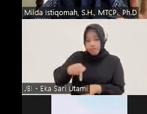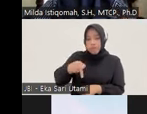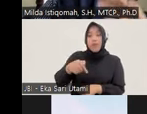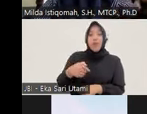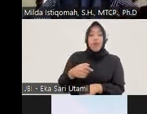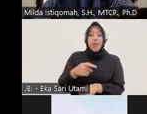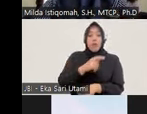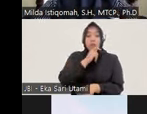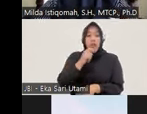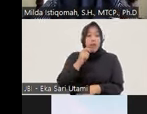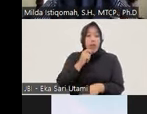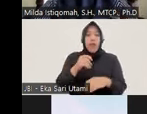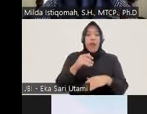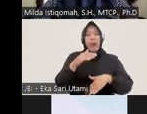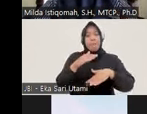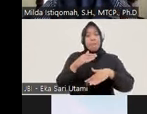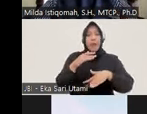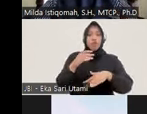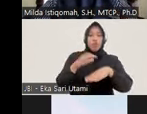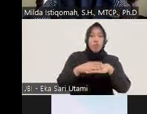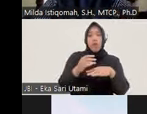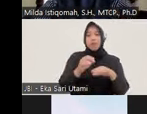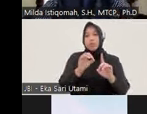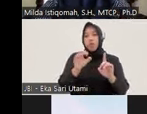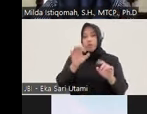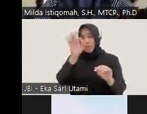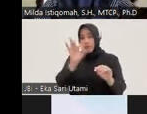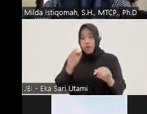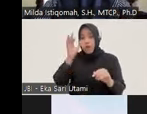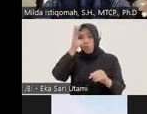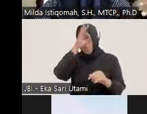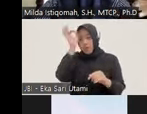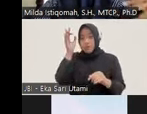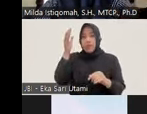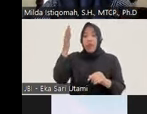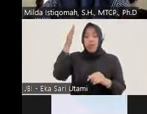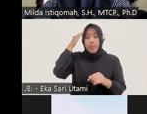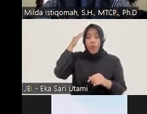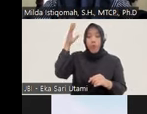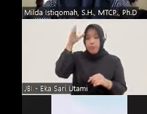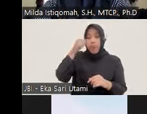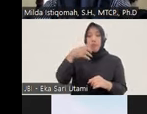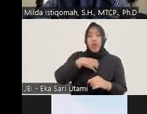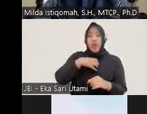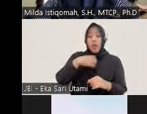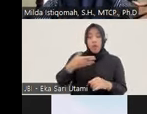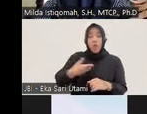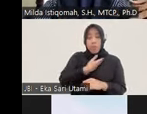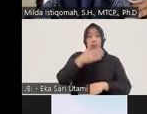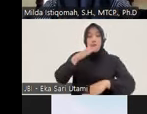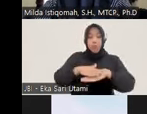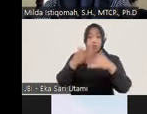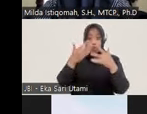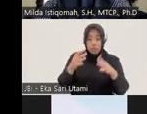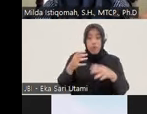bahwa hampir 100% pihak kepolisian ini sudah memahami mengetahui bahwa hak korban itu sudah terpenuhi bahwa